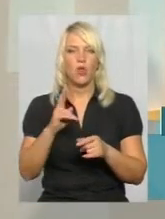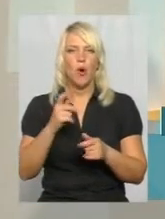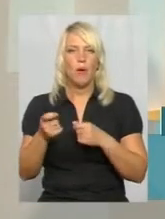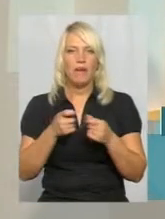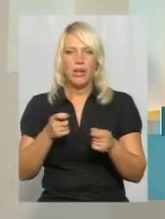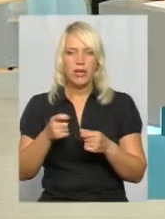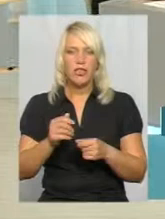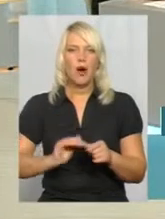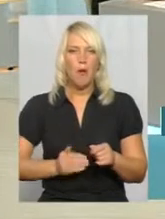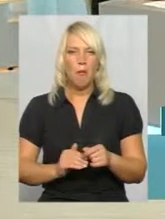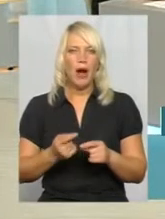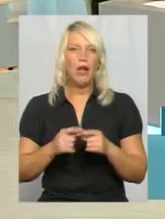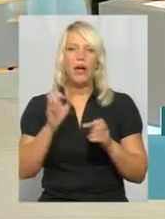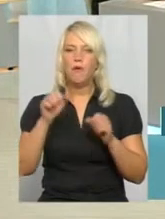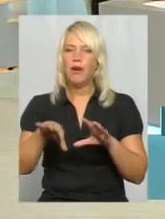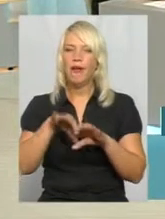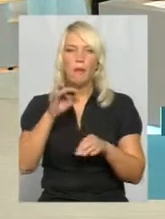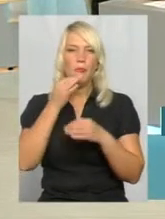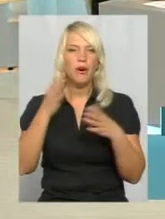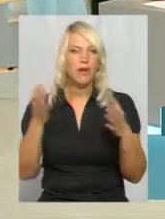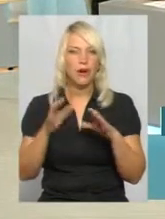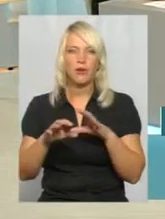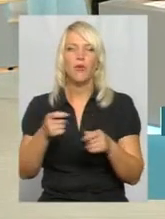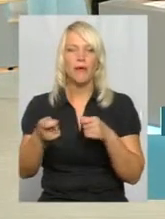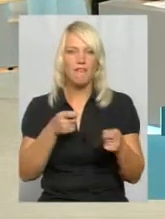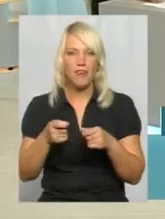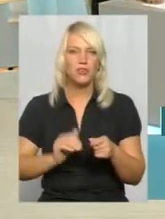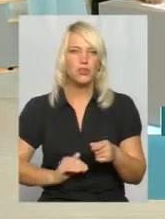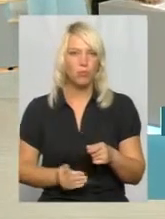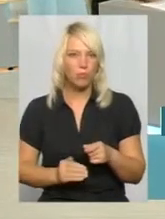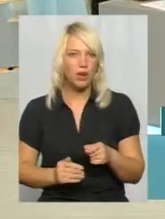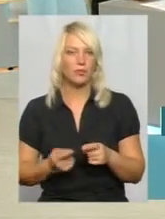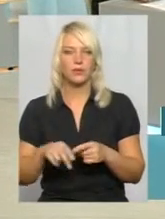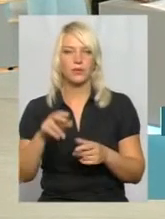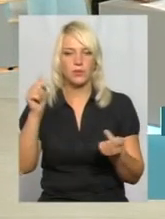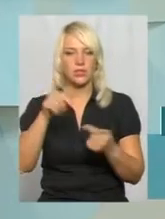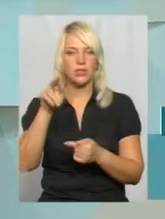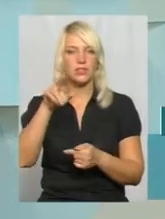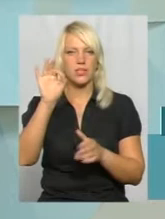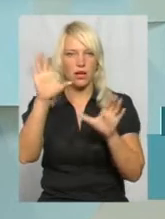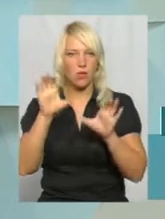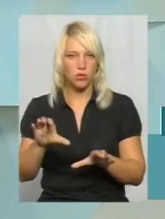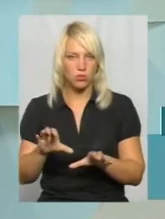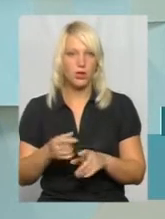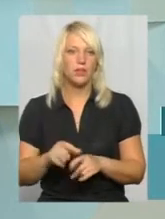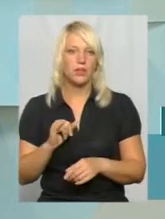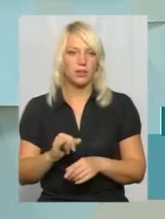Може вибирати собі будь-яку управляючу компанію, але згідно нового закону про житлово-комунальні послуги,